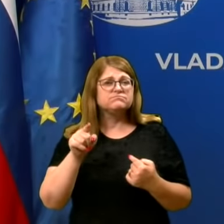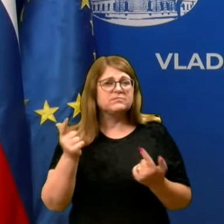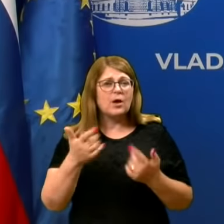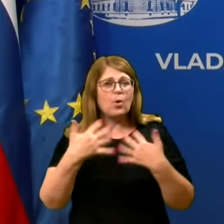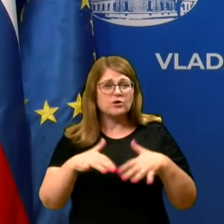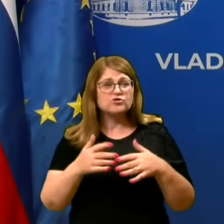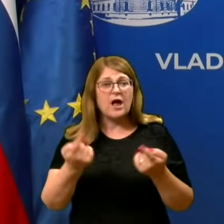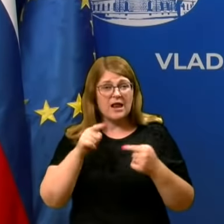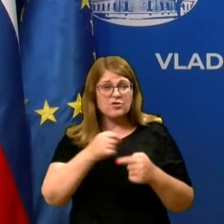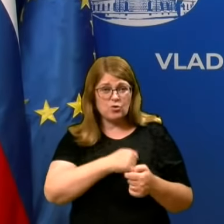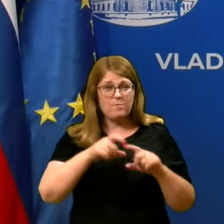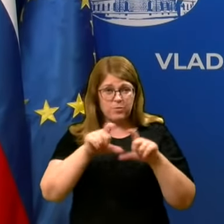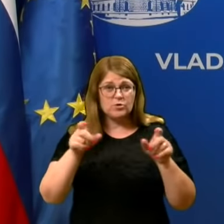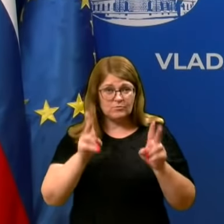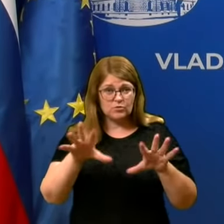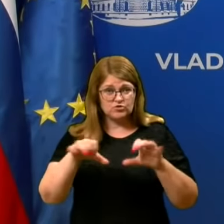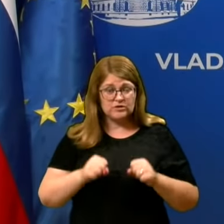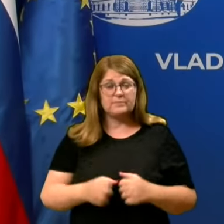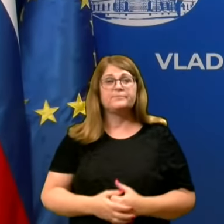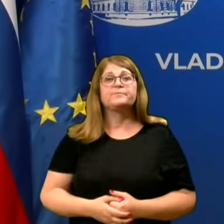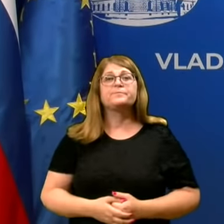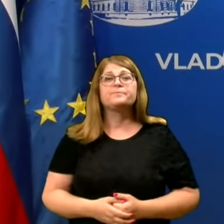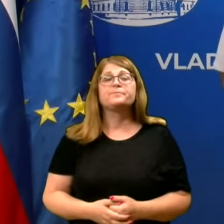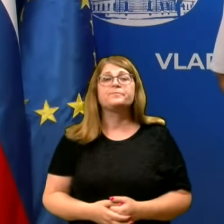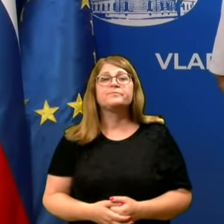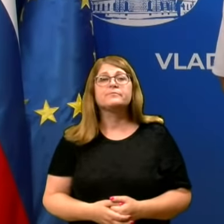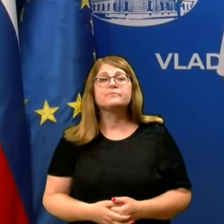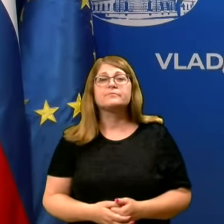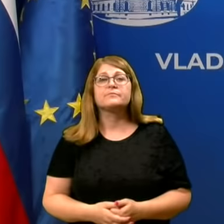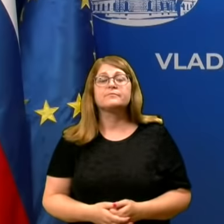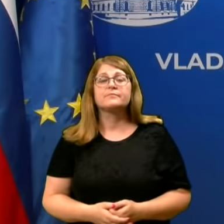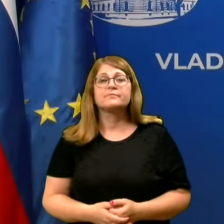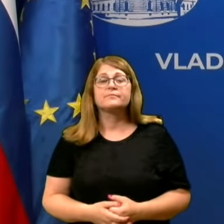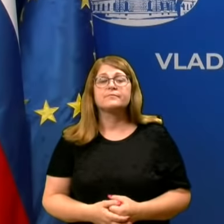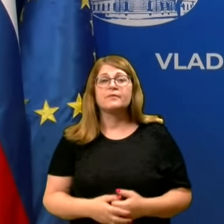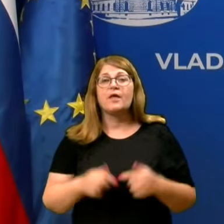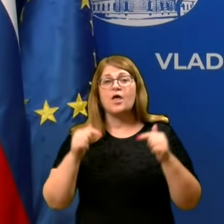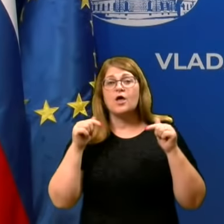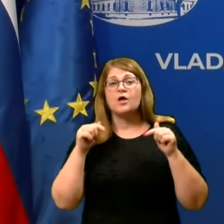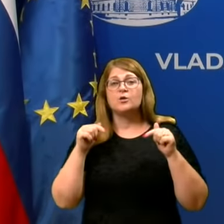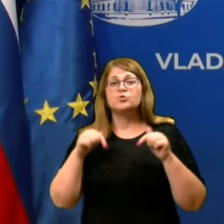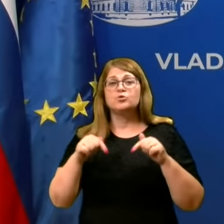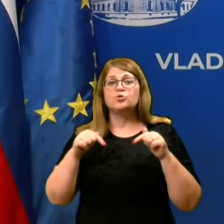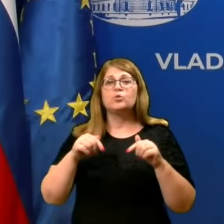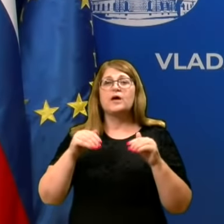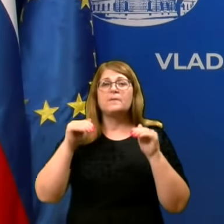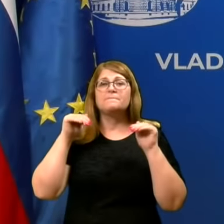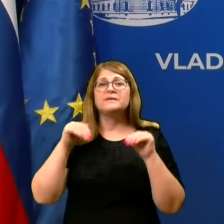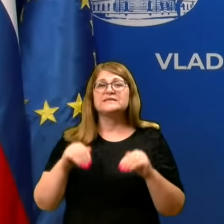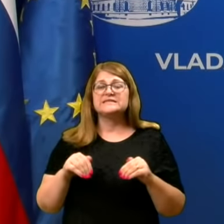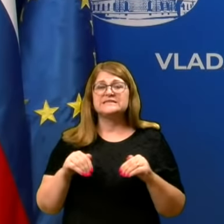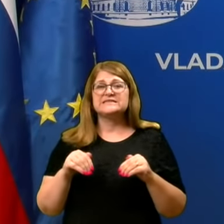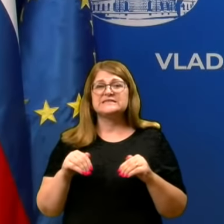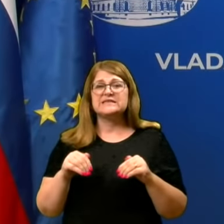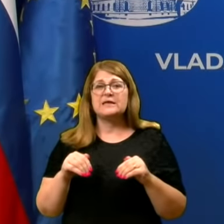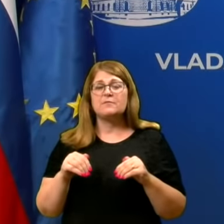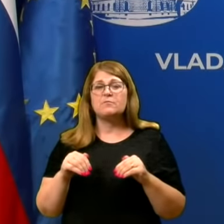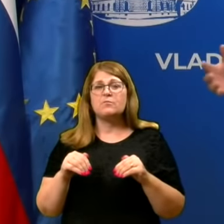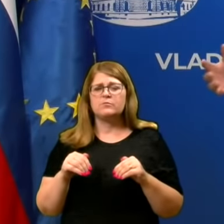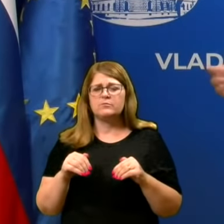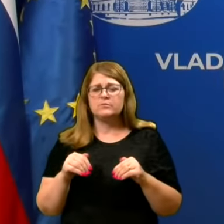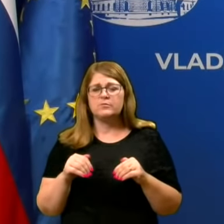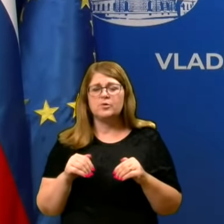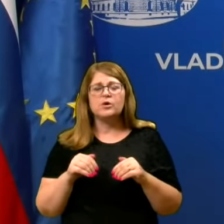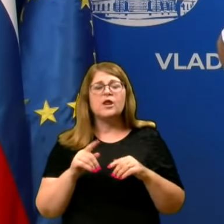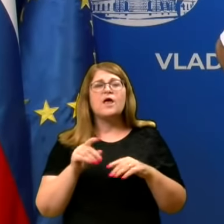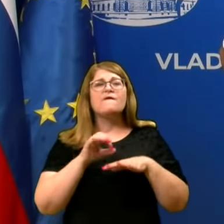pomenilo? Seveda, tukaj bi se mogli, domovi zostajile pač spadijo drugo ministrstvo, tudi